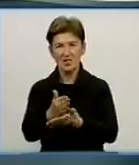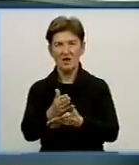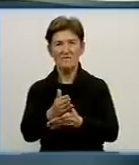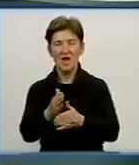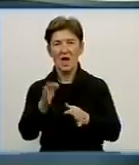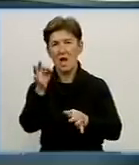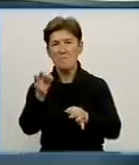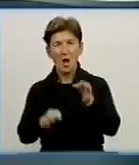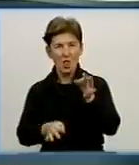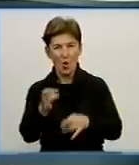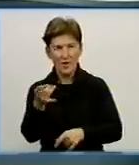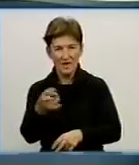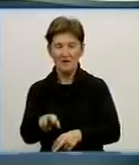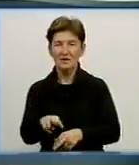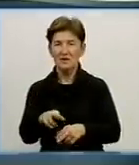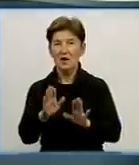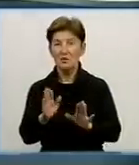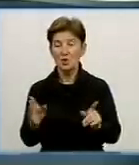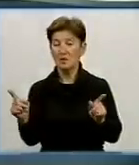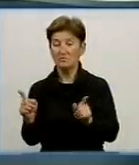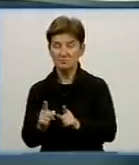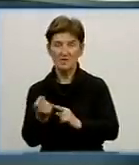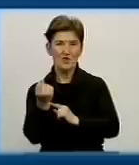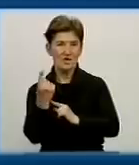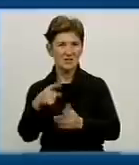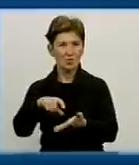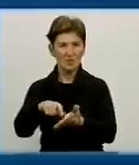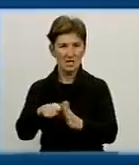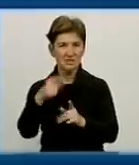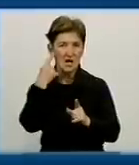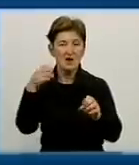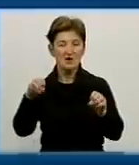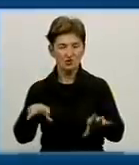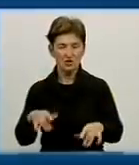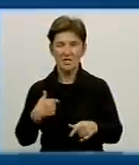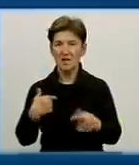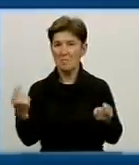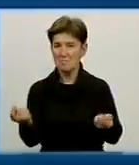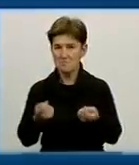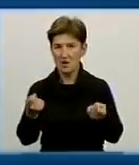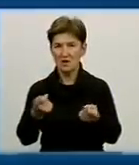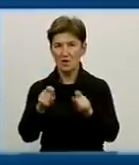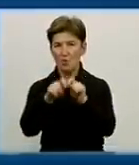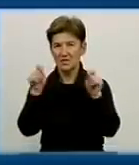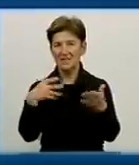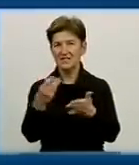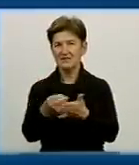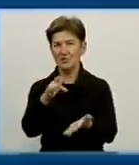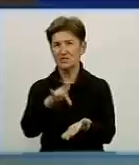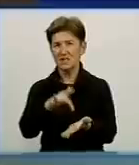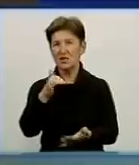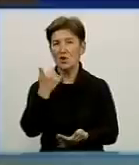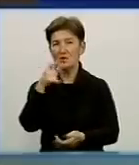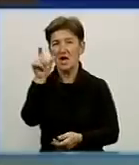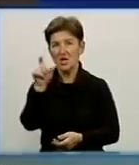лише пів години предмету екології в 11 класі. Ми вирішили, що нам цього мало і створили свій екологічний центр «Екологічною людину»,